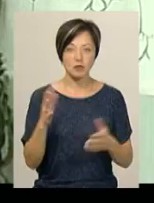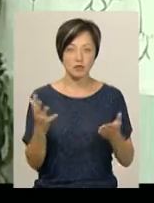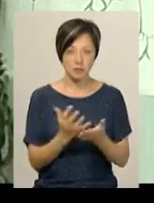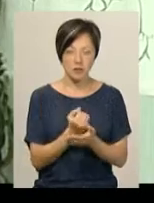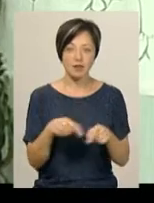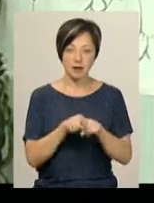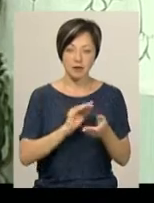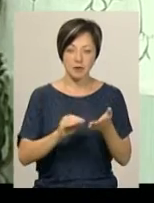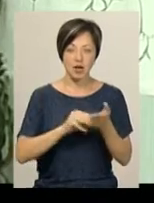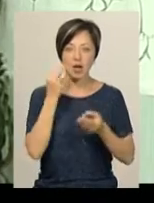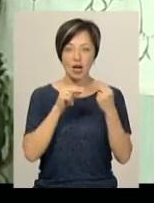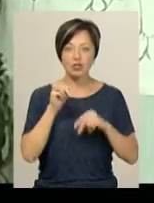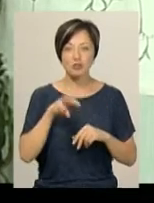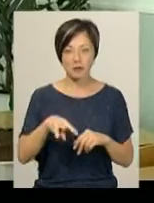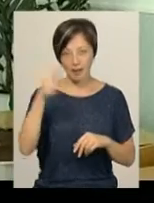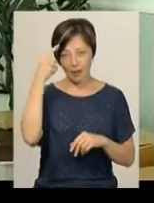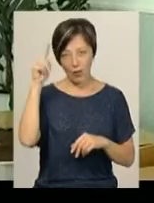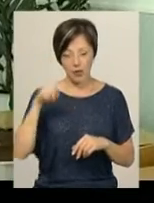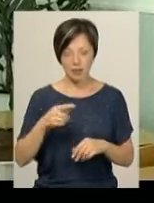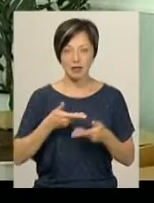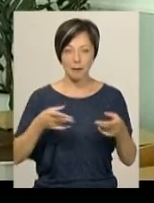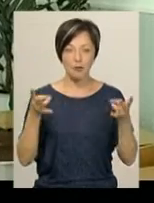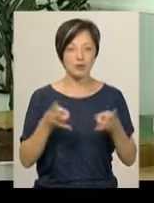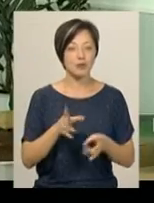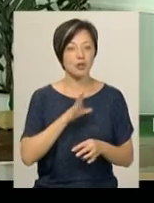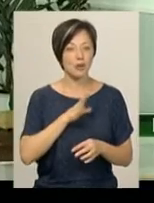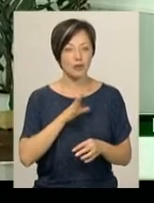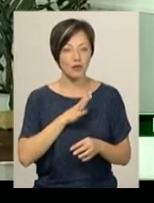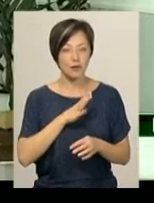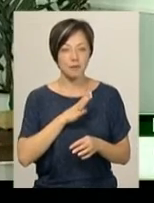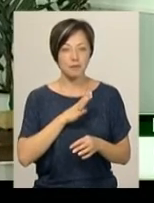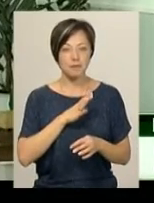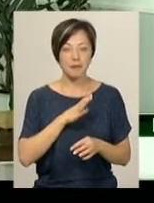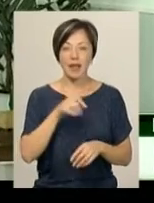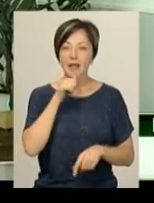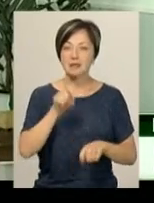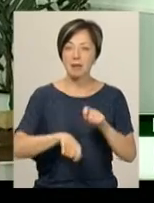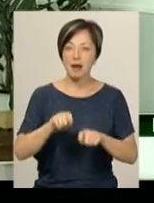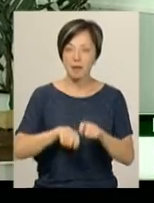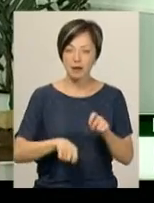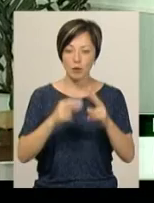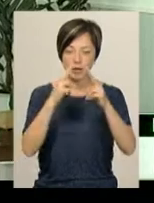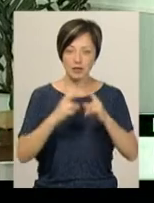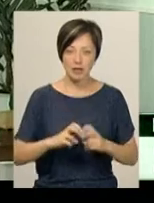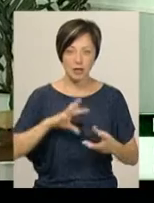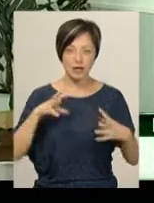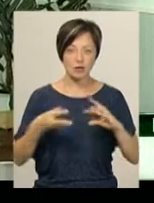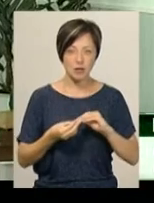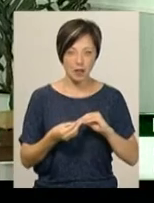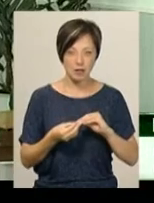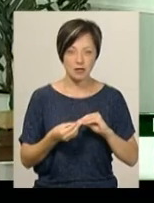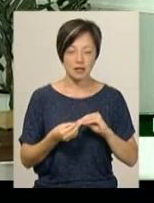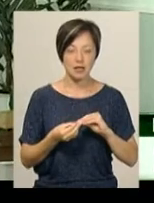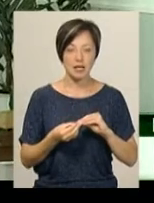його написав краще, ніж теоретичний. Нам потрібно було скласти якийсь експеримент, потім проаналізувати наші результати.